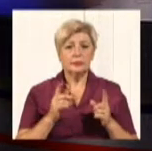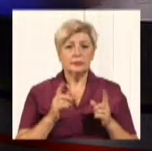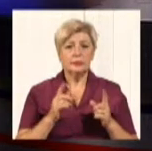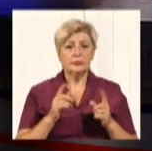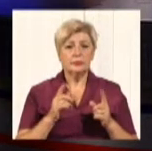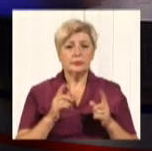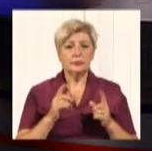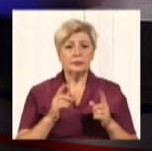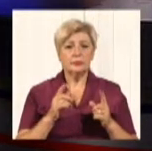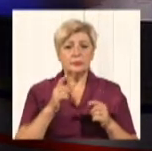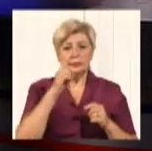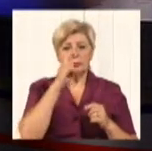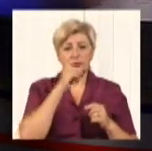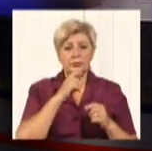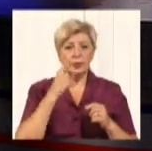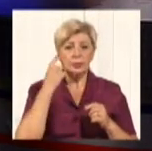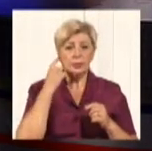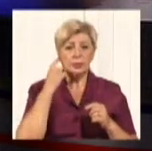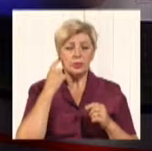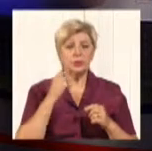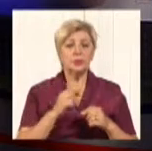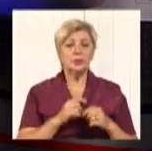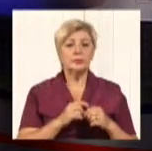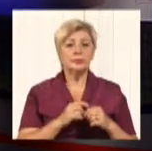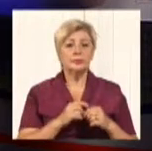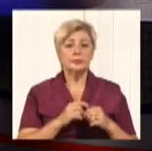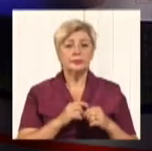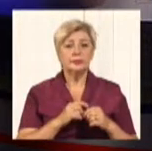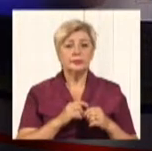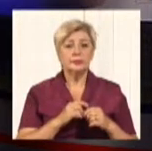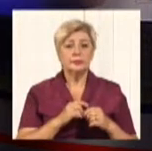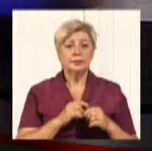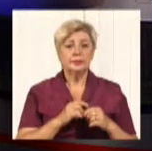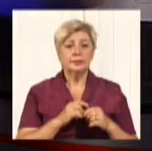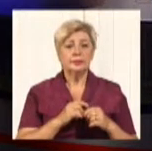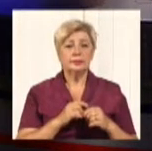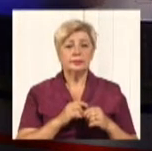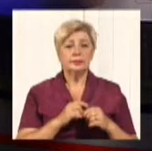Вас дуже погано чути, будь ласка, далі від екрану віддідіть, будь ласка.